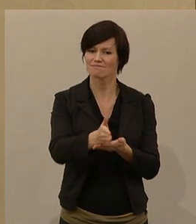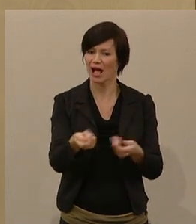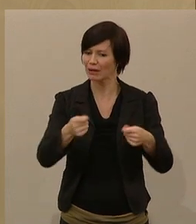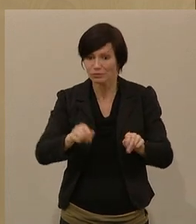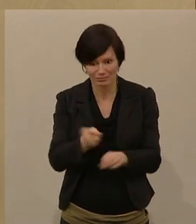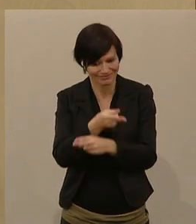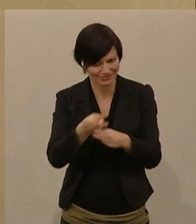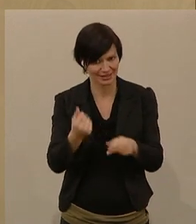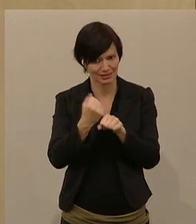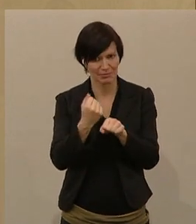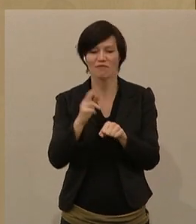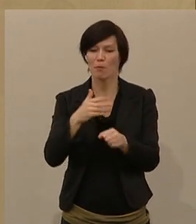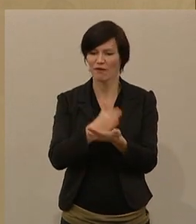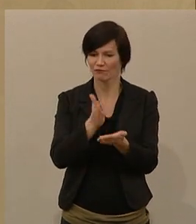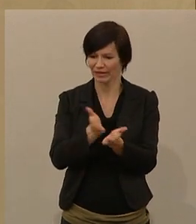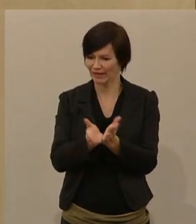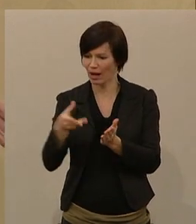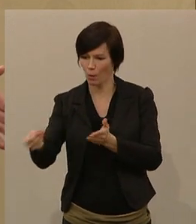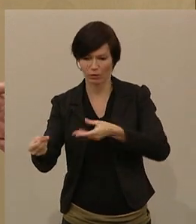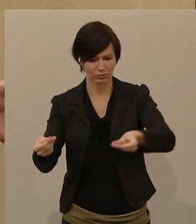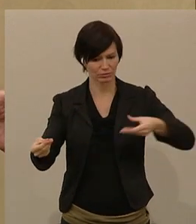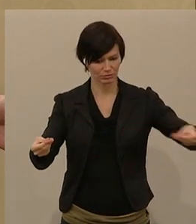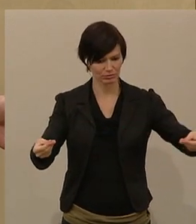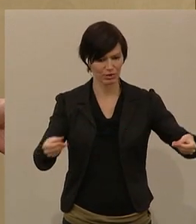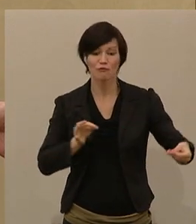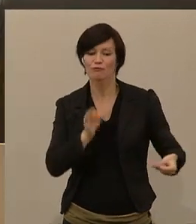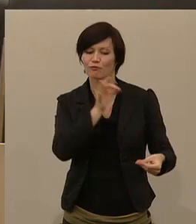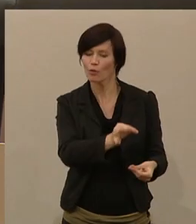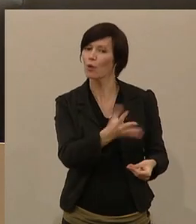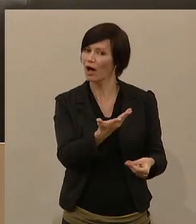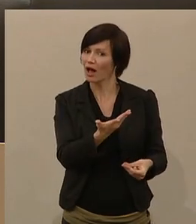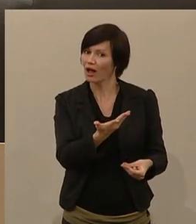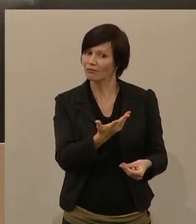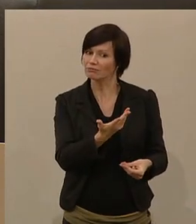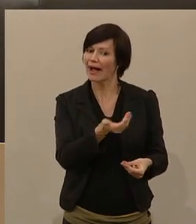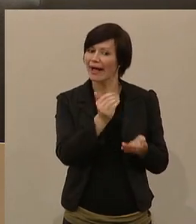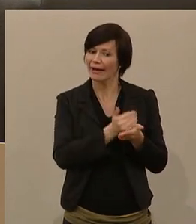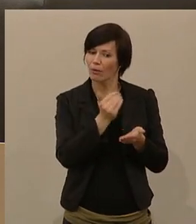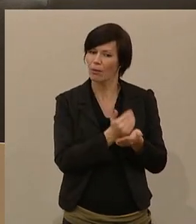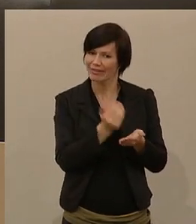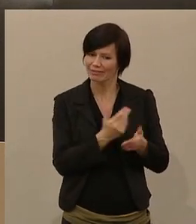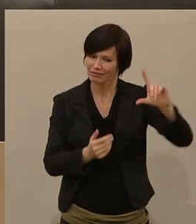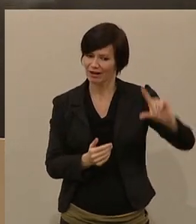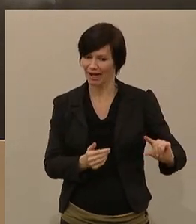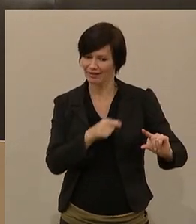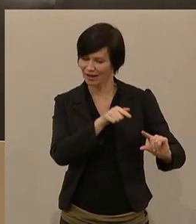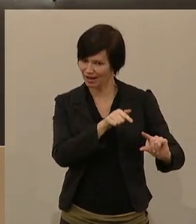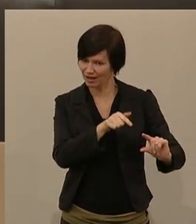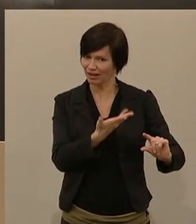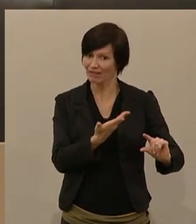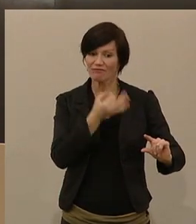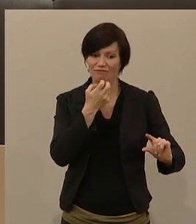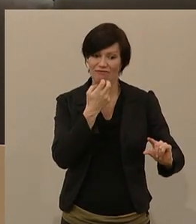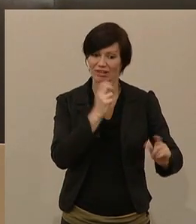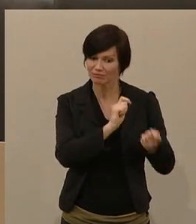Verteilungsrelationen weiterhin zugunsten der niedrigen Einkommen verändern wollen, dann müssen wir Sockelbeträge